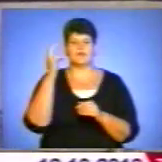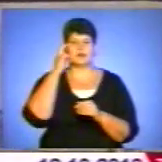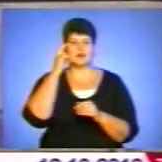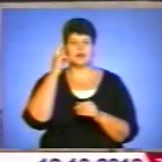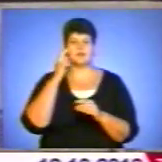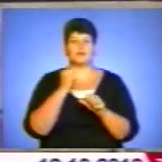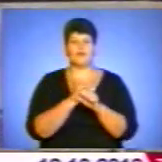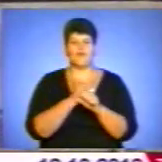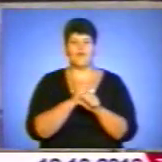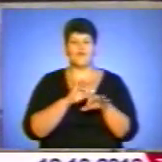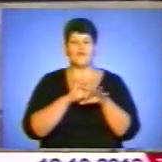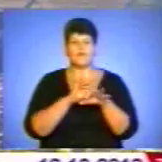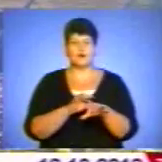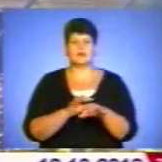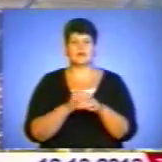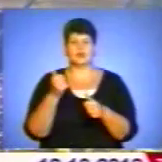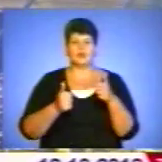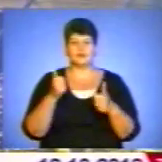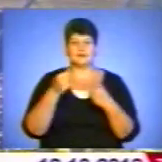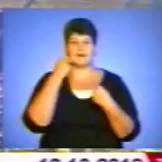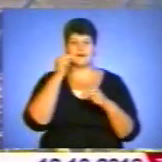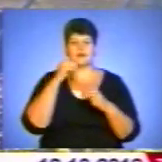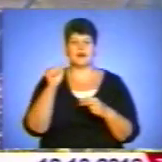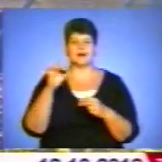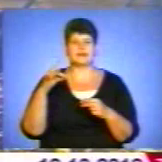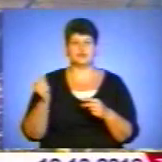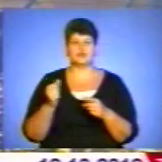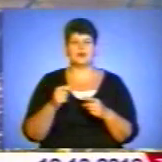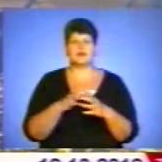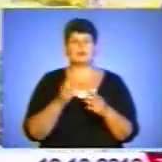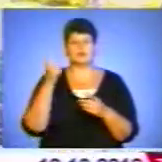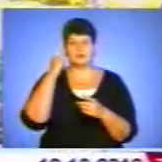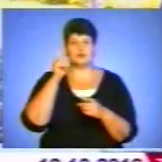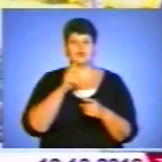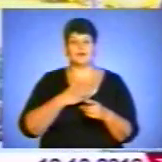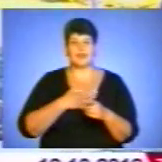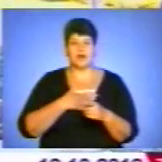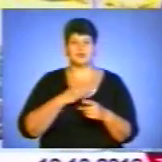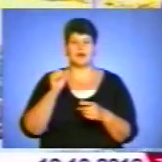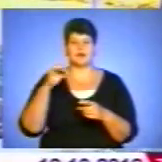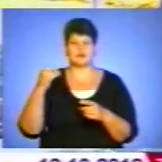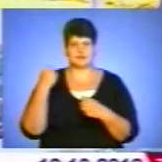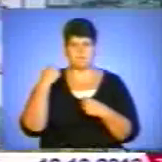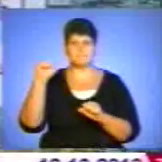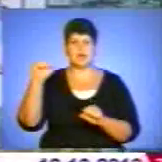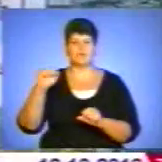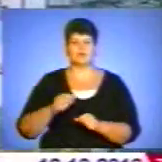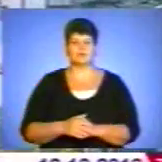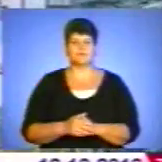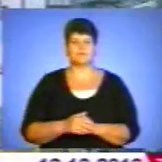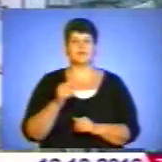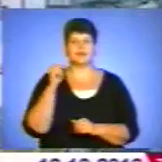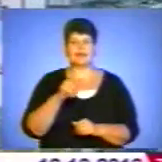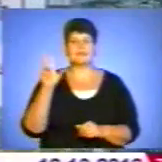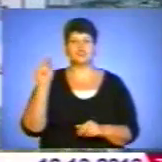конкурс на кращу артилерійську батарею Збройних сил України. Сподіваємось, що наші артилеристи переможуть. Такий шанс,